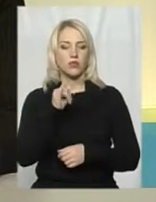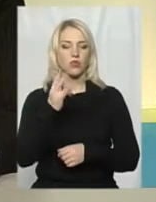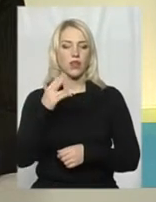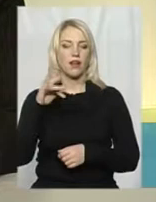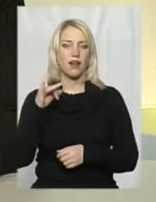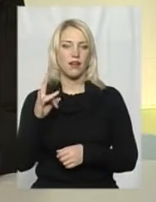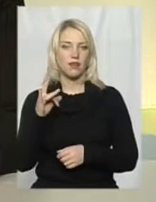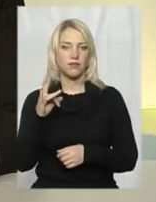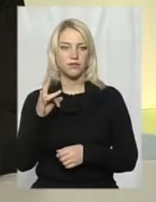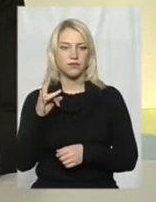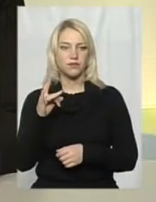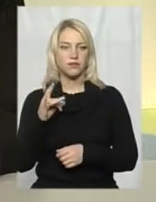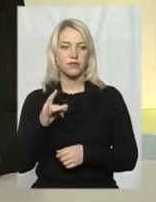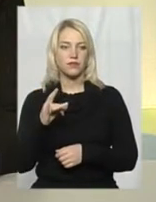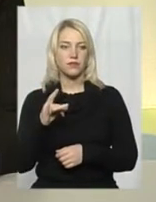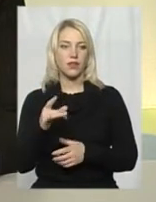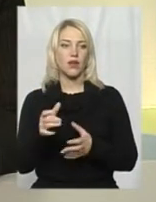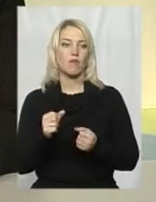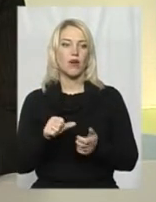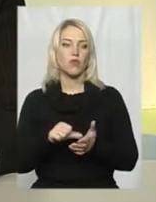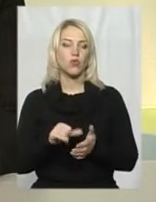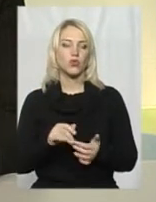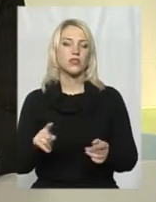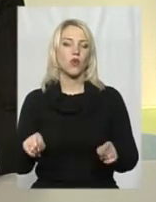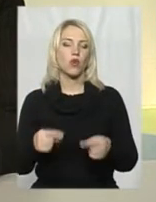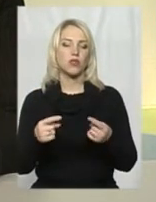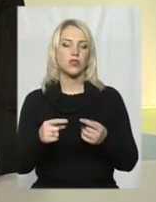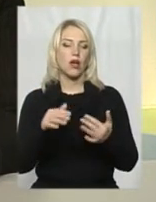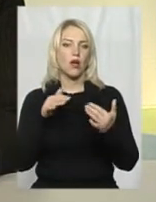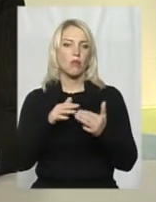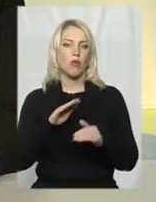брав участь у реконструкції бою під Крутами.